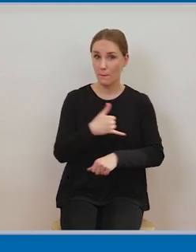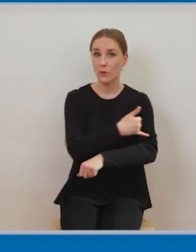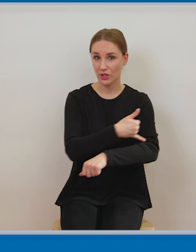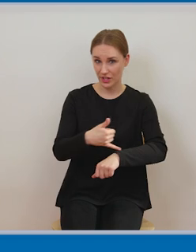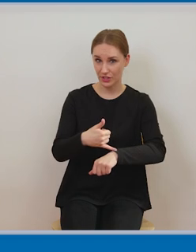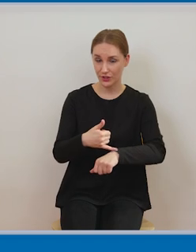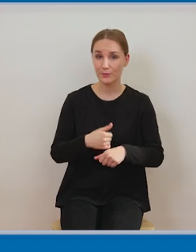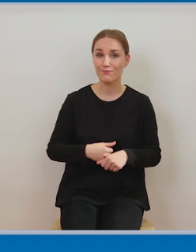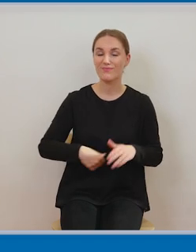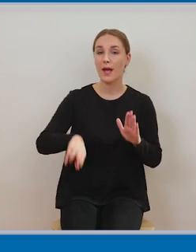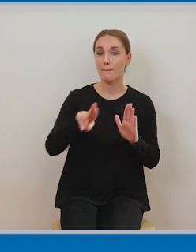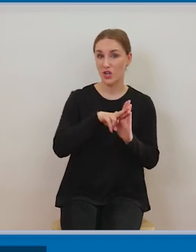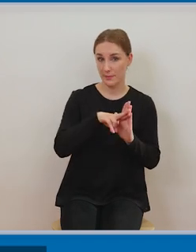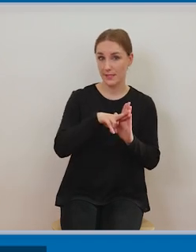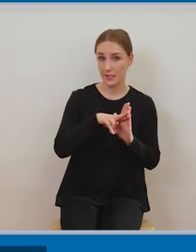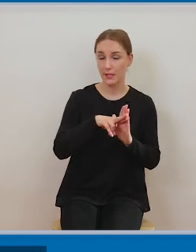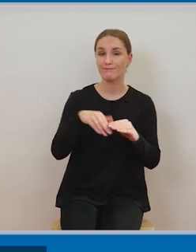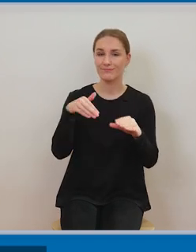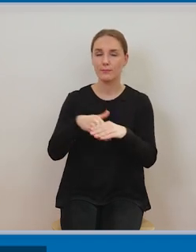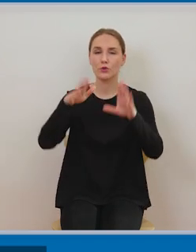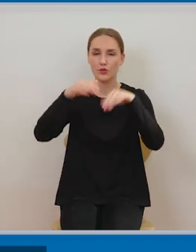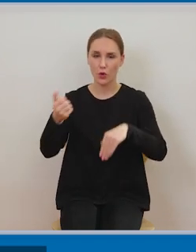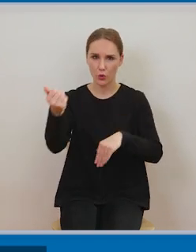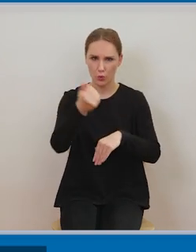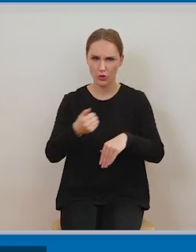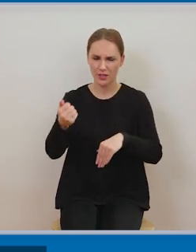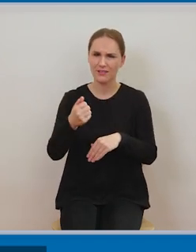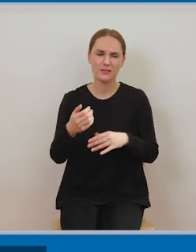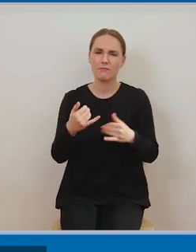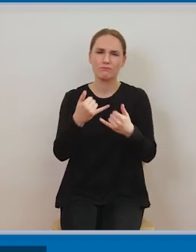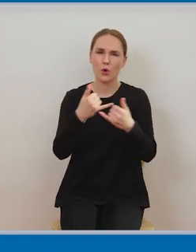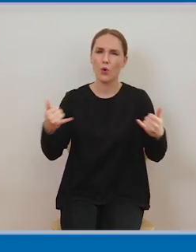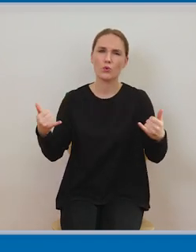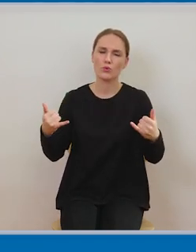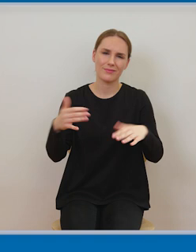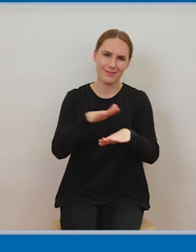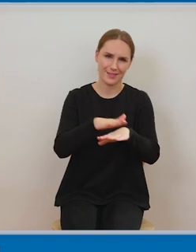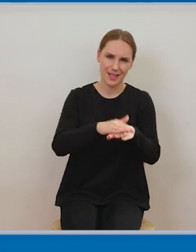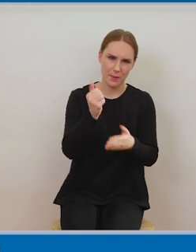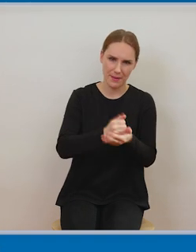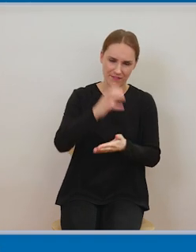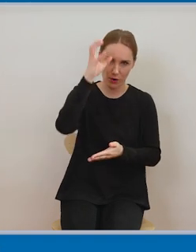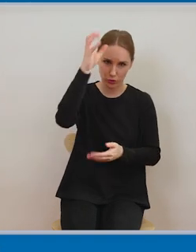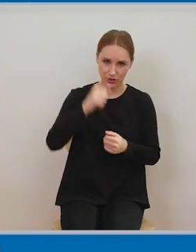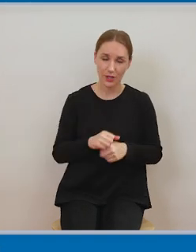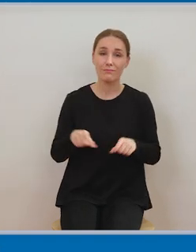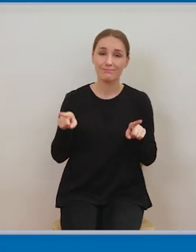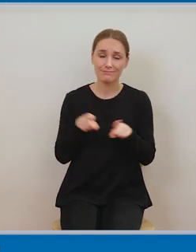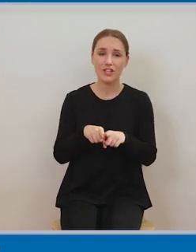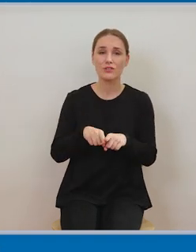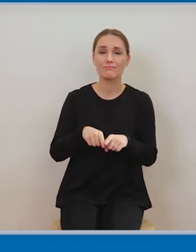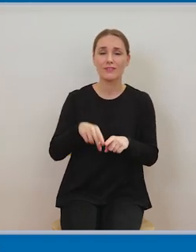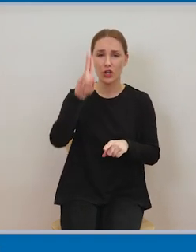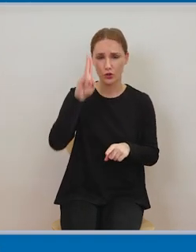Są uregulowane, instytucja dozwolonego użytku jest uregulowana w prawie unijnym, ale w prawie międzynarodowym. Dodatkowo warto też